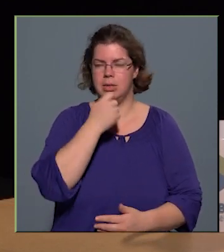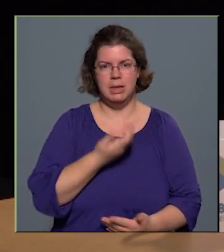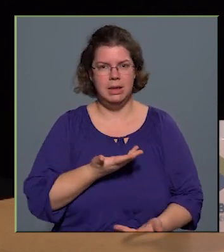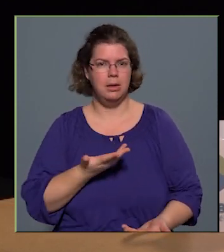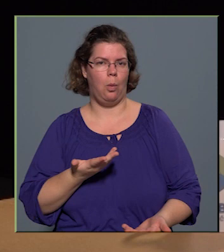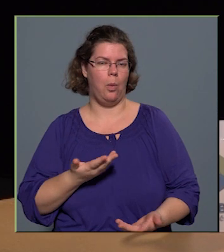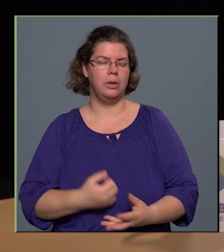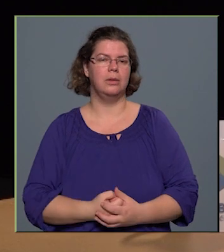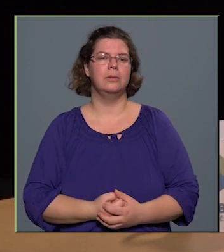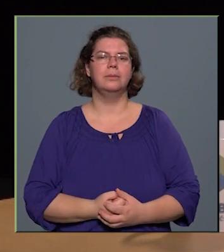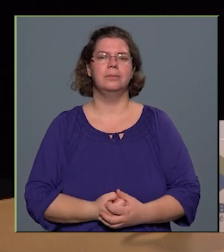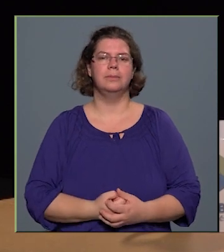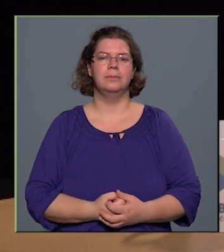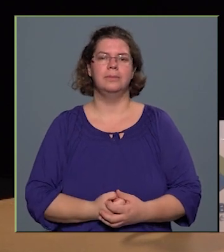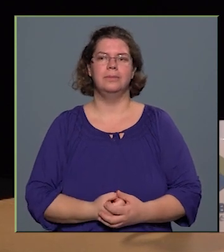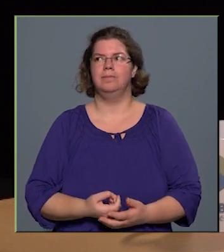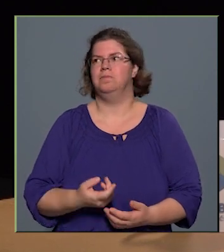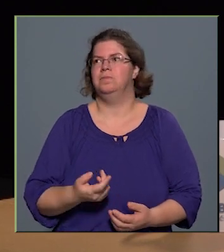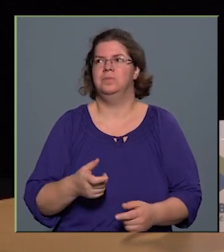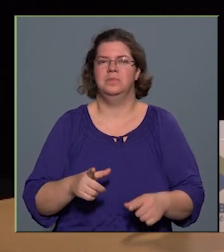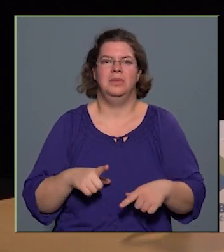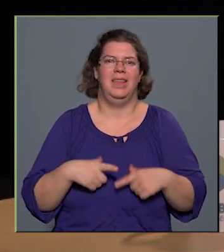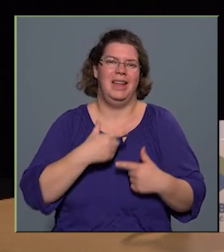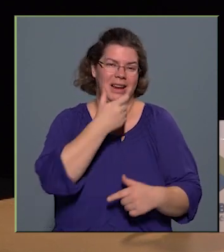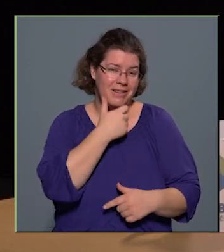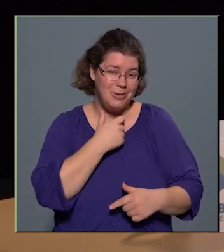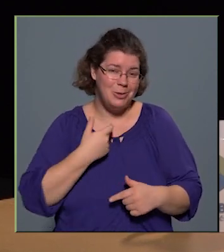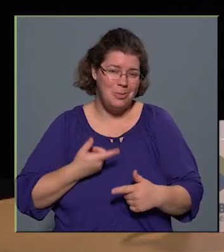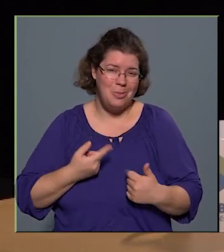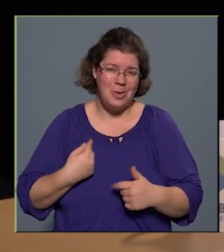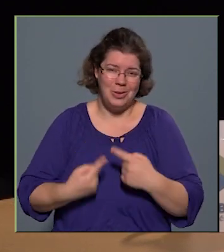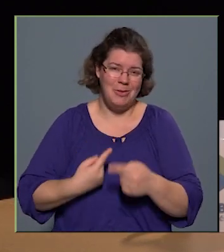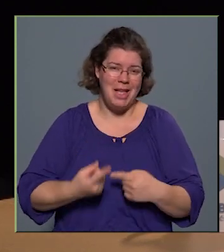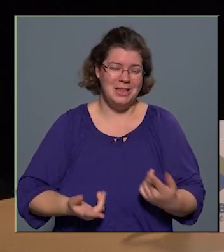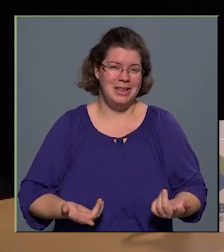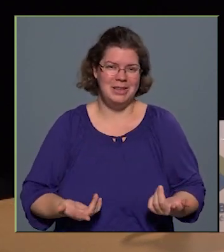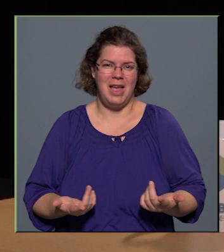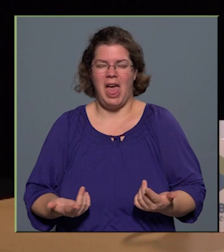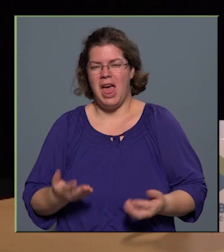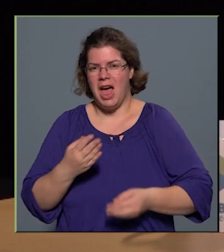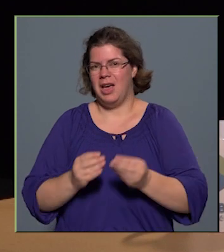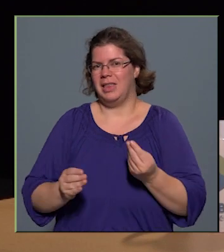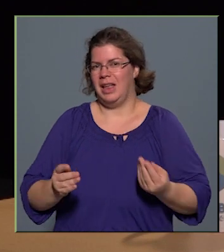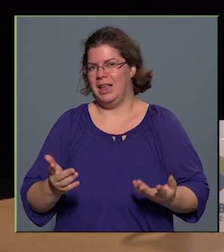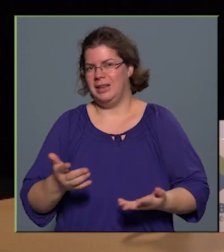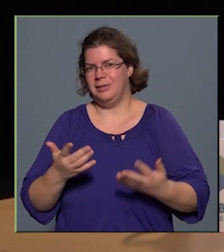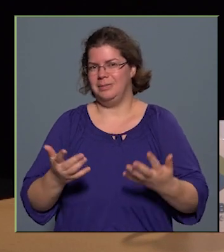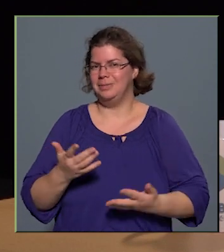ugye az életkoromból következően, hogy ez azért az